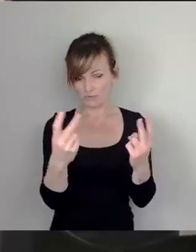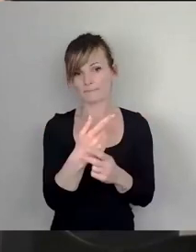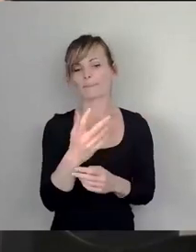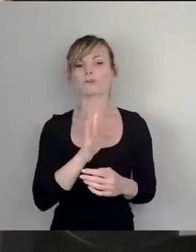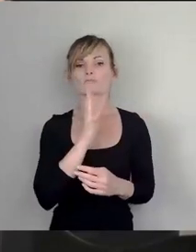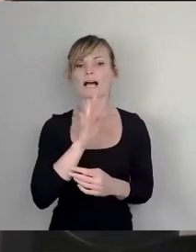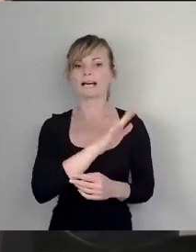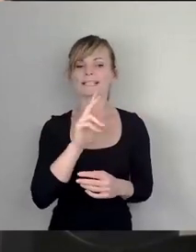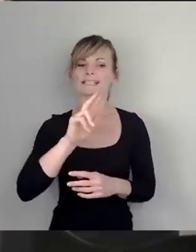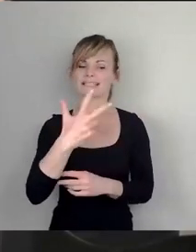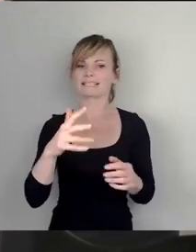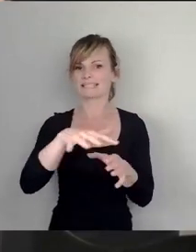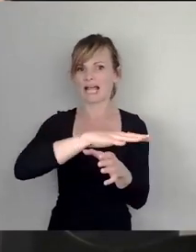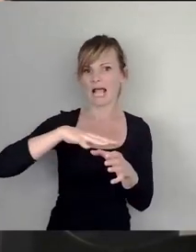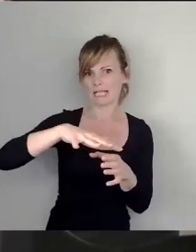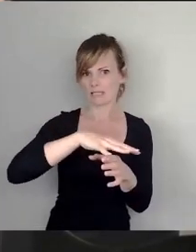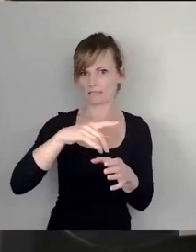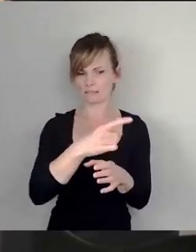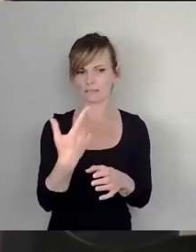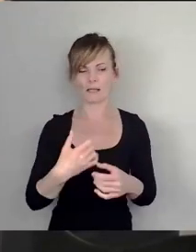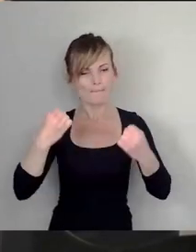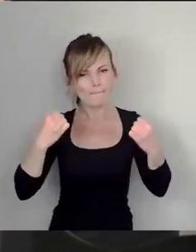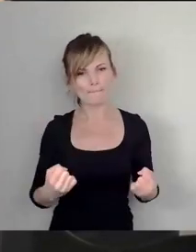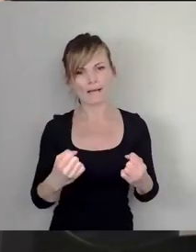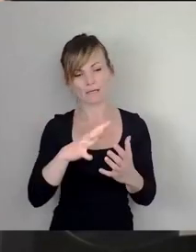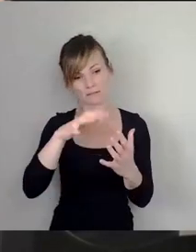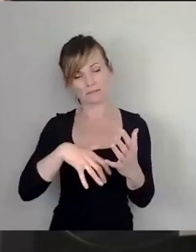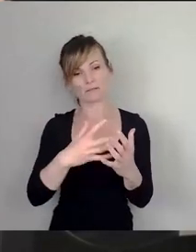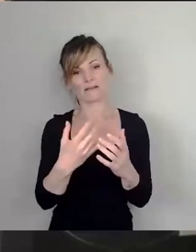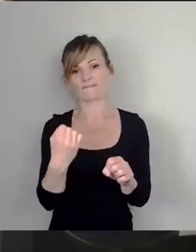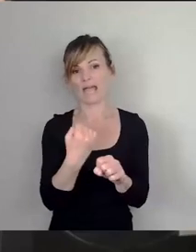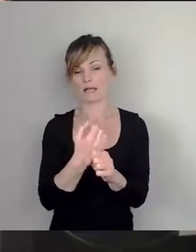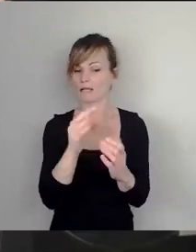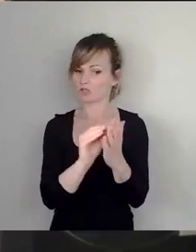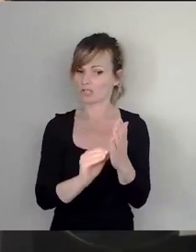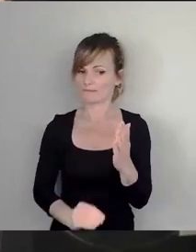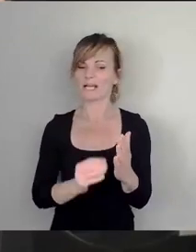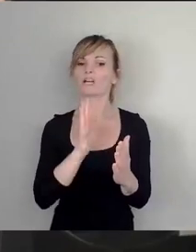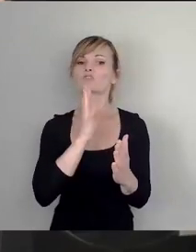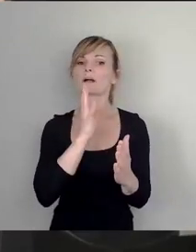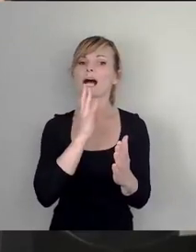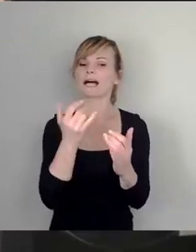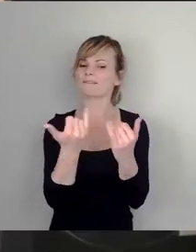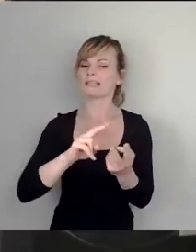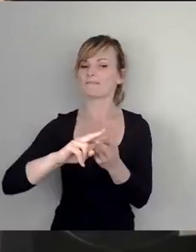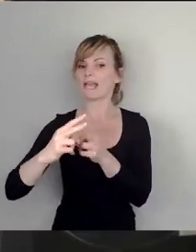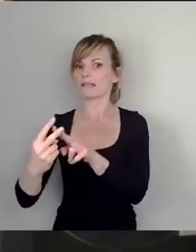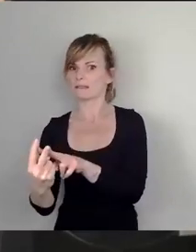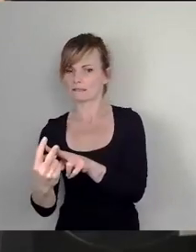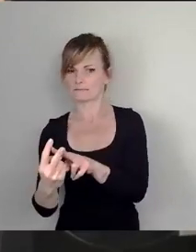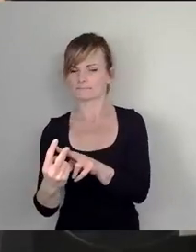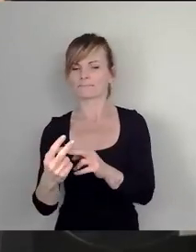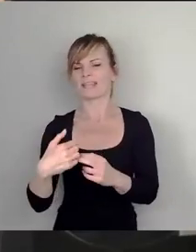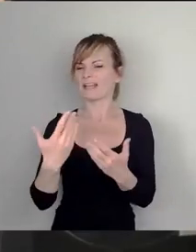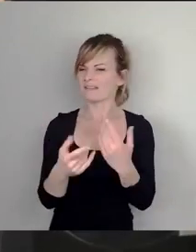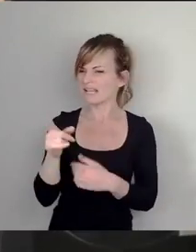maßgebliches Werk geschaffen und auch eine Chronik, wie sich nämlich Sprache verändert. Und, das wissen Sie vielleicht, er hat im